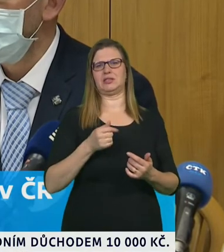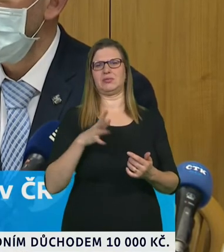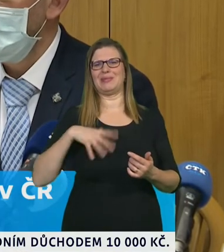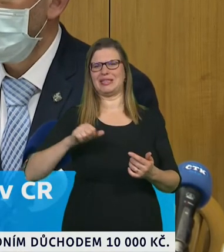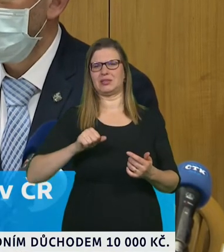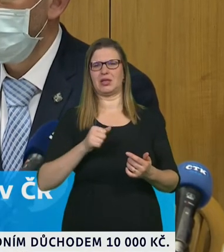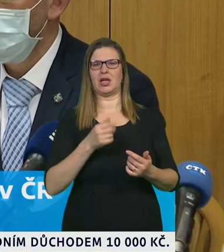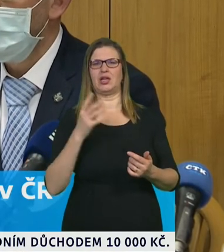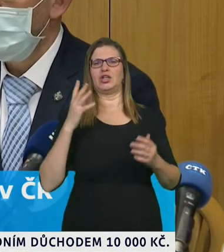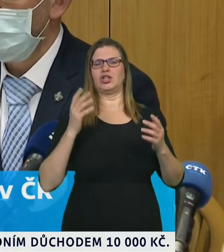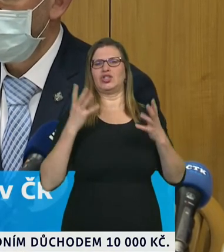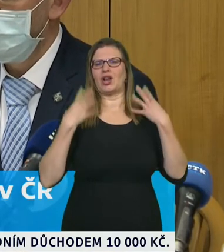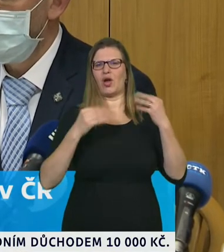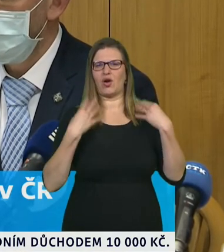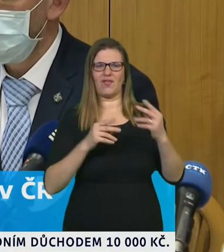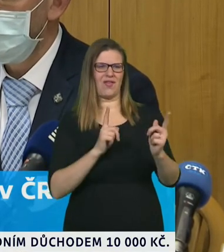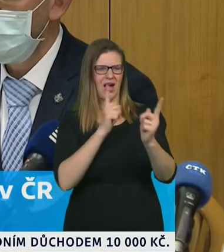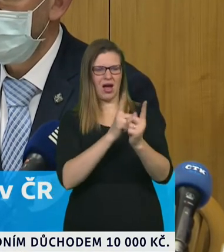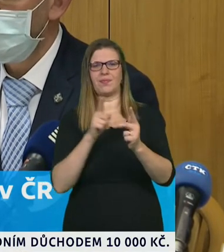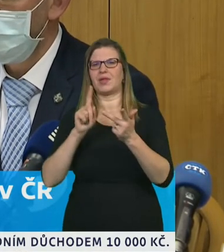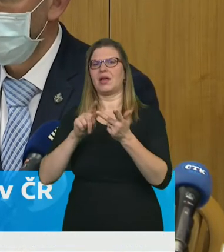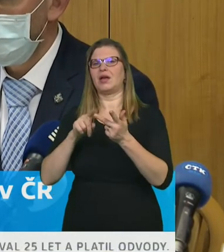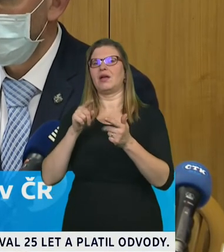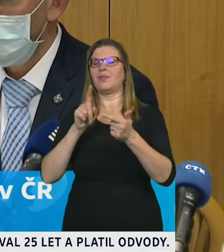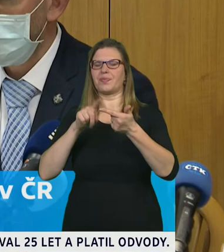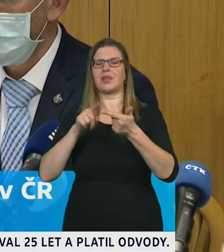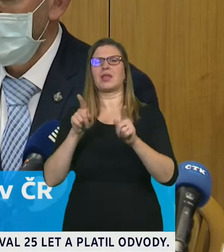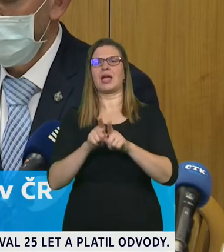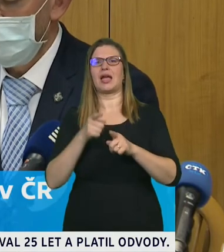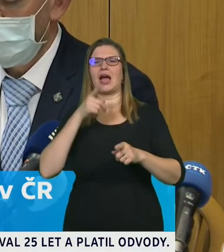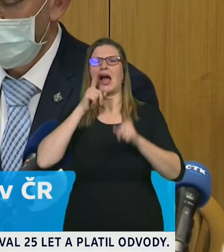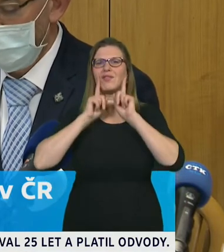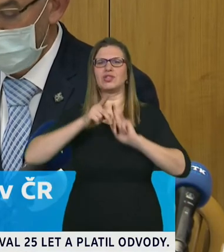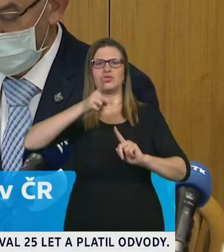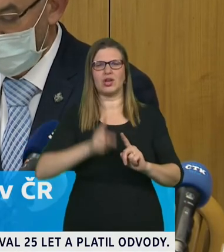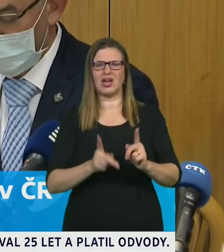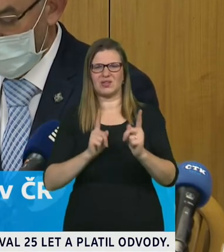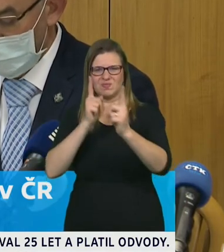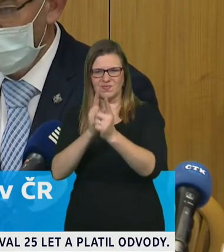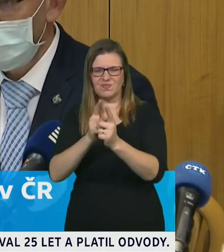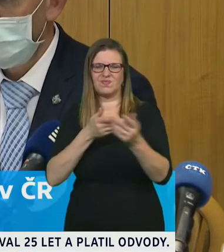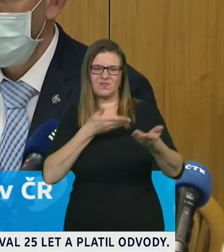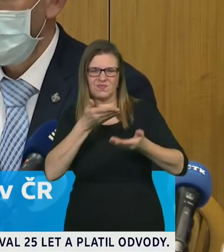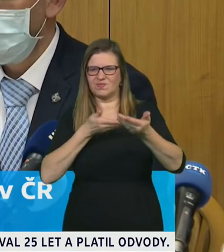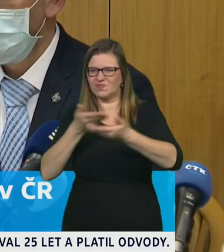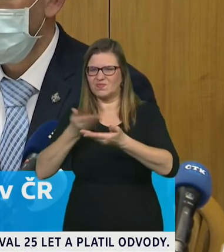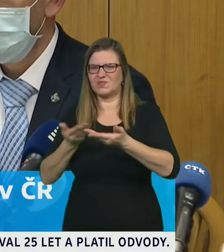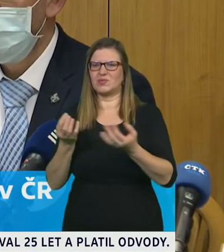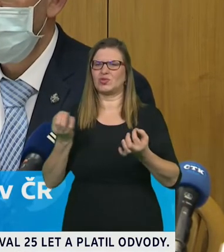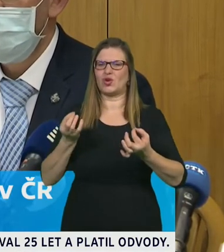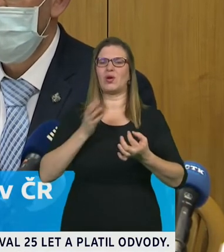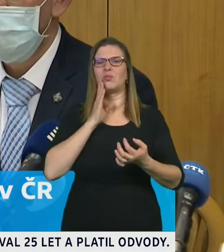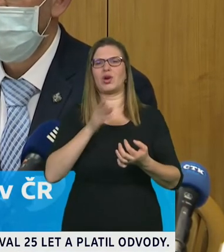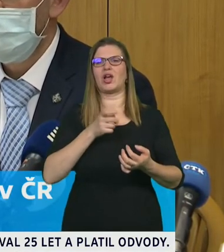abychom se zaměřili na přehodnocení těch možností kompenzace pro ty kteří